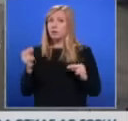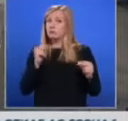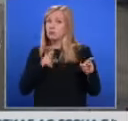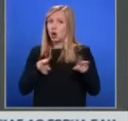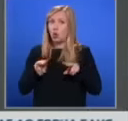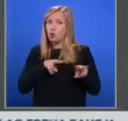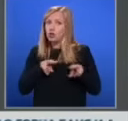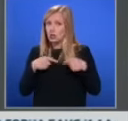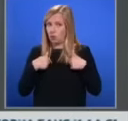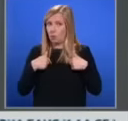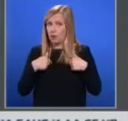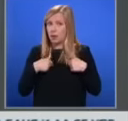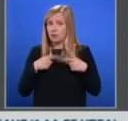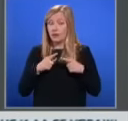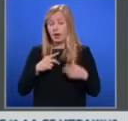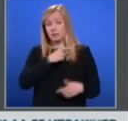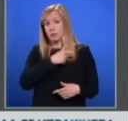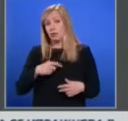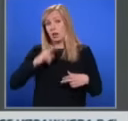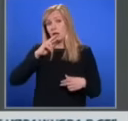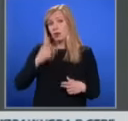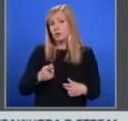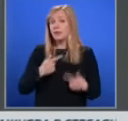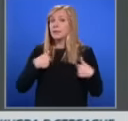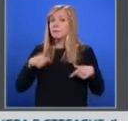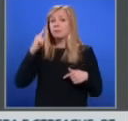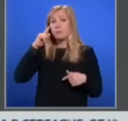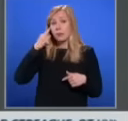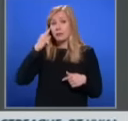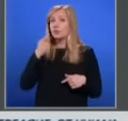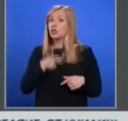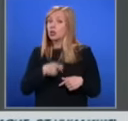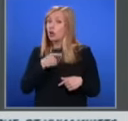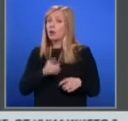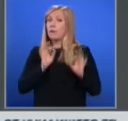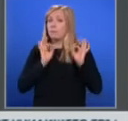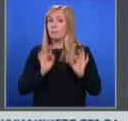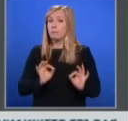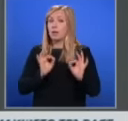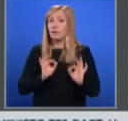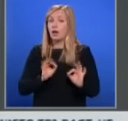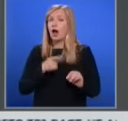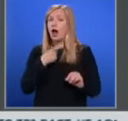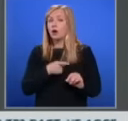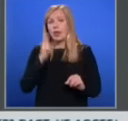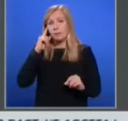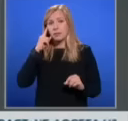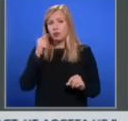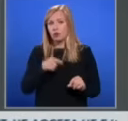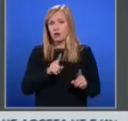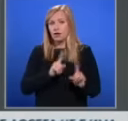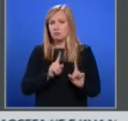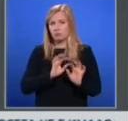равнище. Това е национален отговор и ние считаме, че той е правилен. Ако те считат, че той е